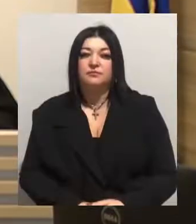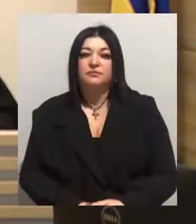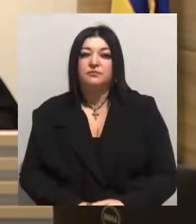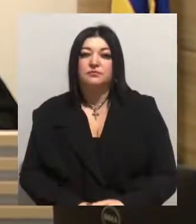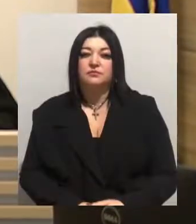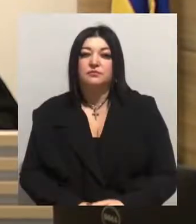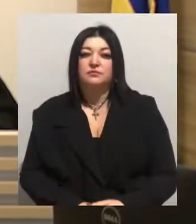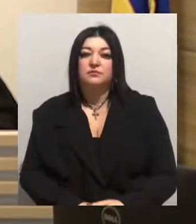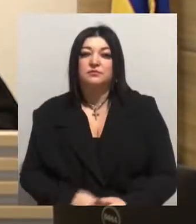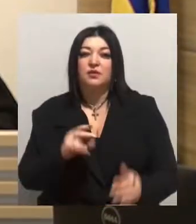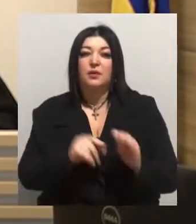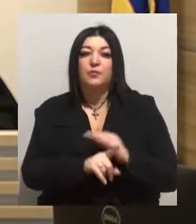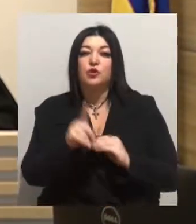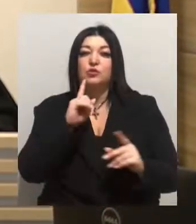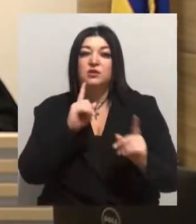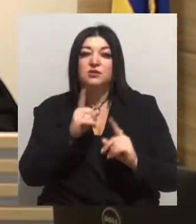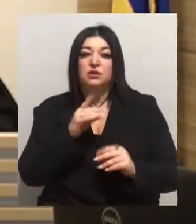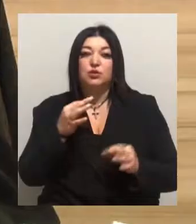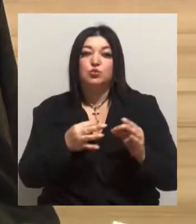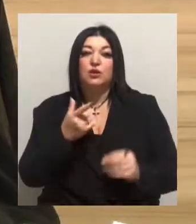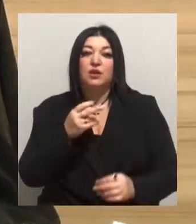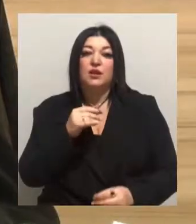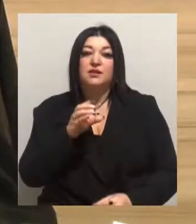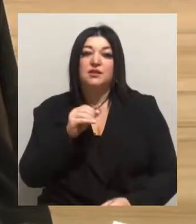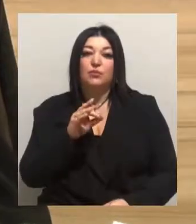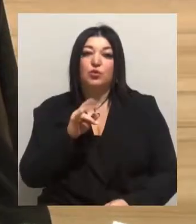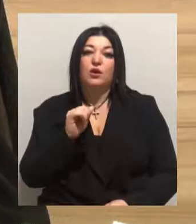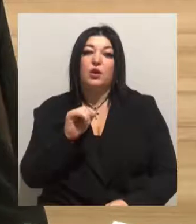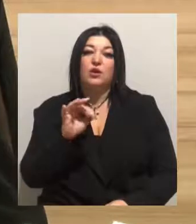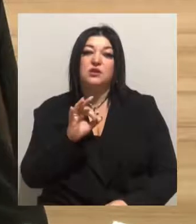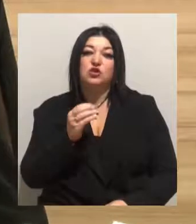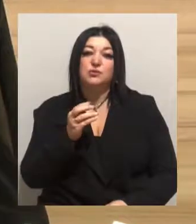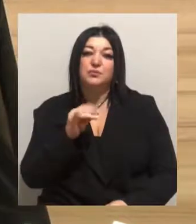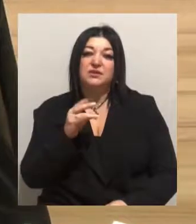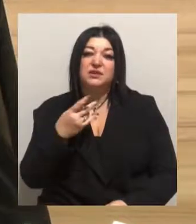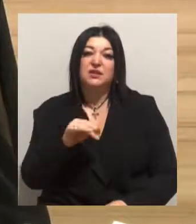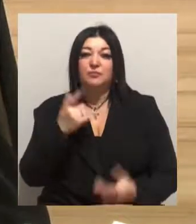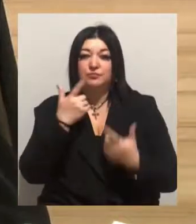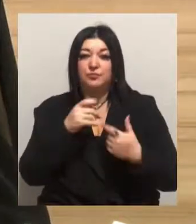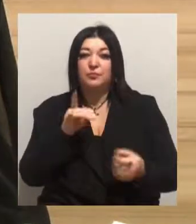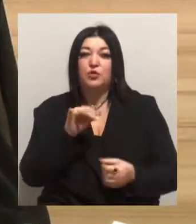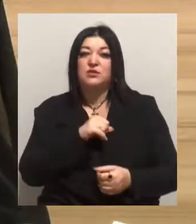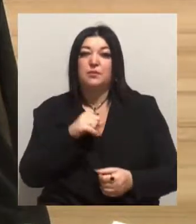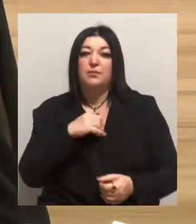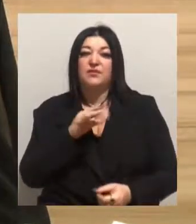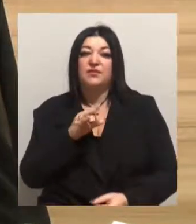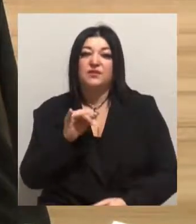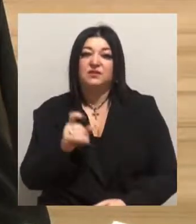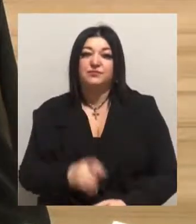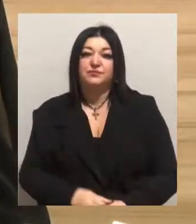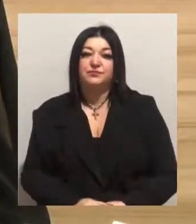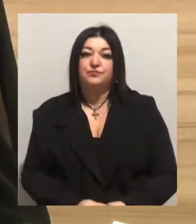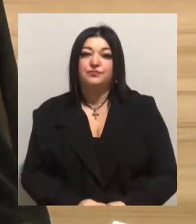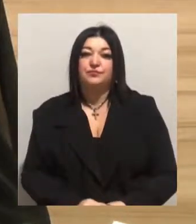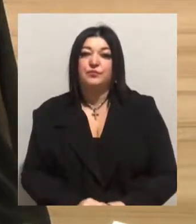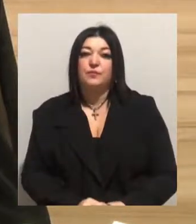На початку засідання судді Геннадій Семенюк та Олександр Шляхтицький повідомили про самовідвід. Заява судді 5-й містерівного